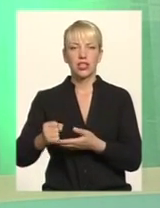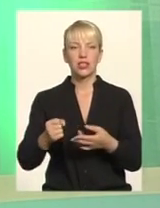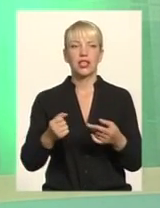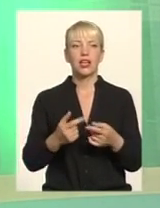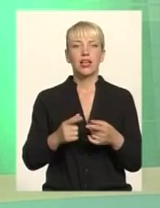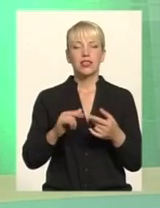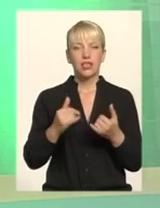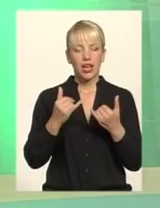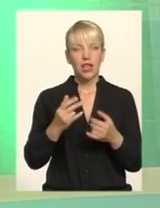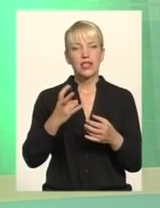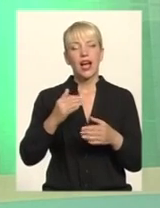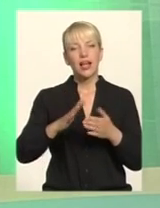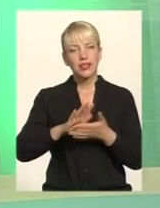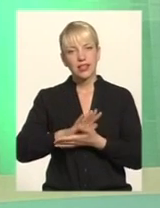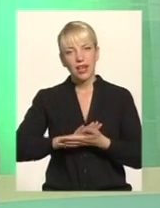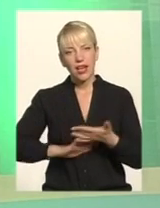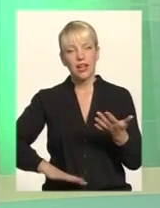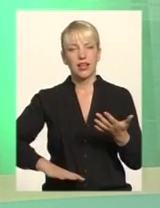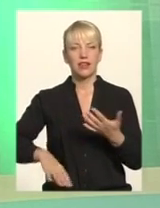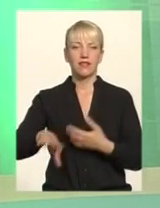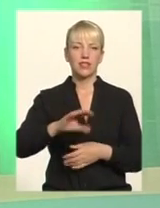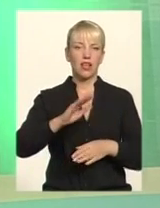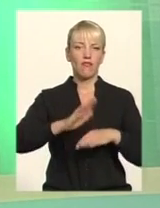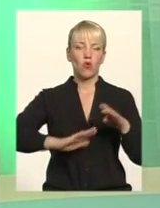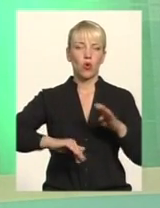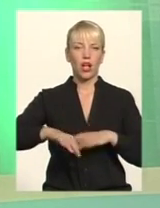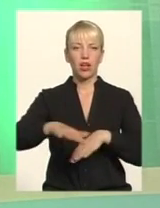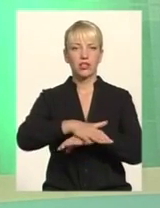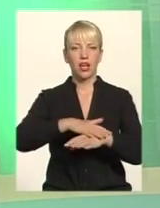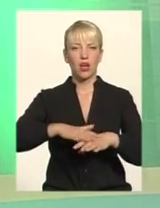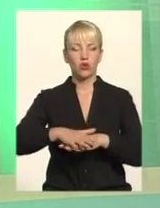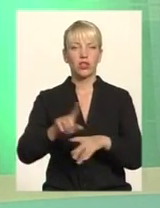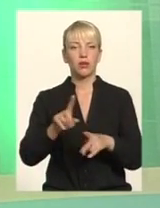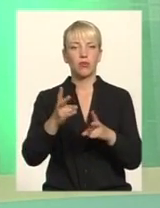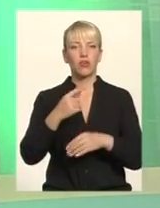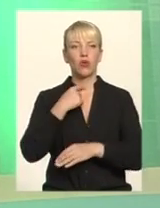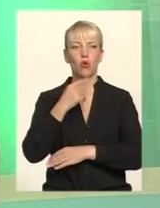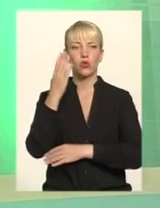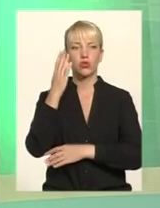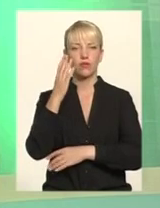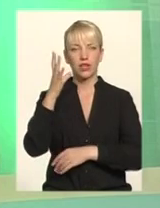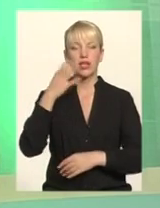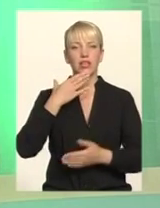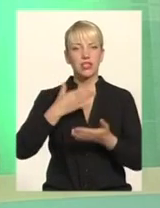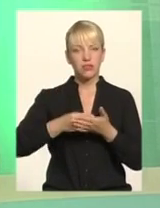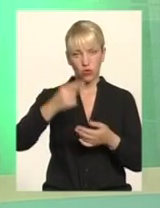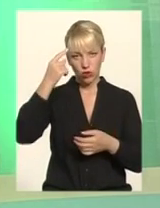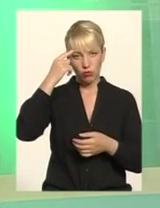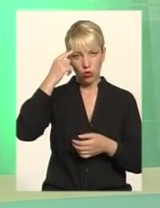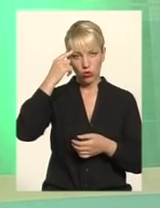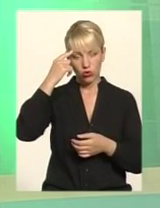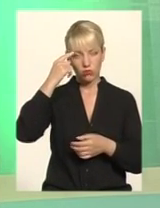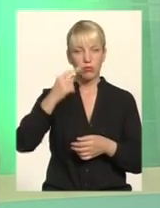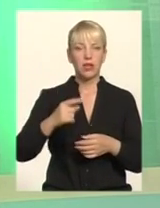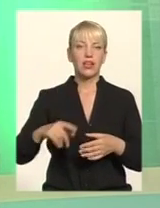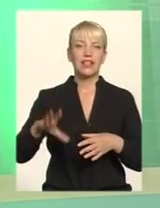А далі вже Все в руках народу Який має голосувати розумом Це все в руках нас самих